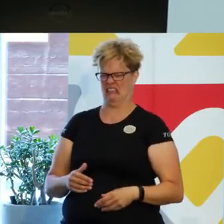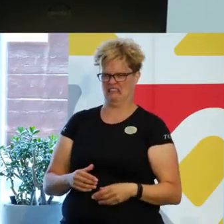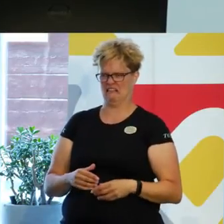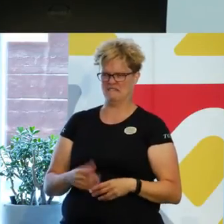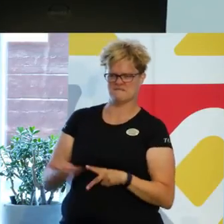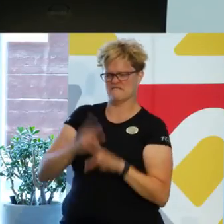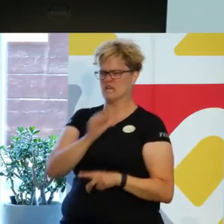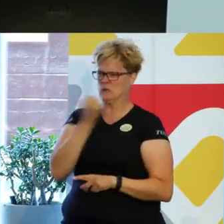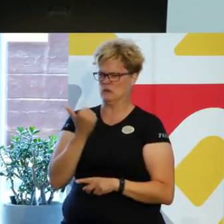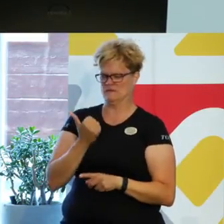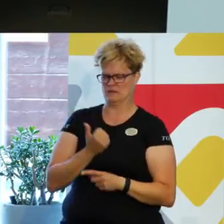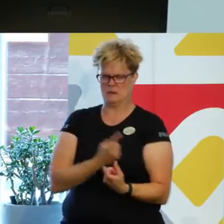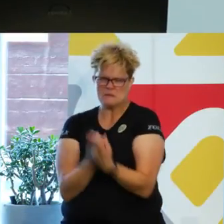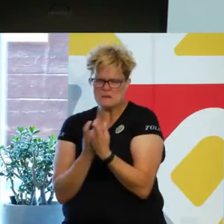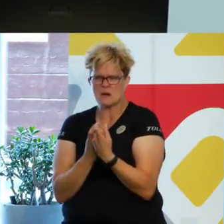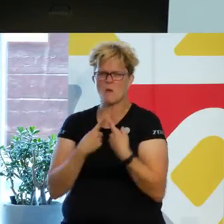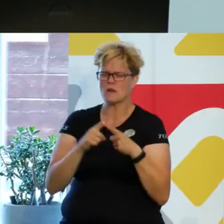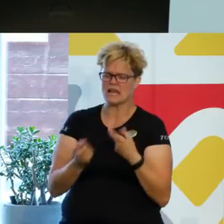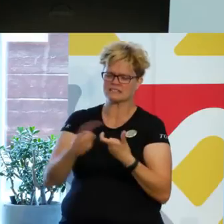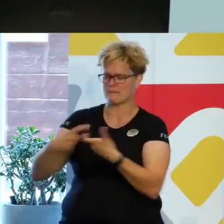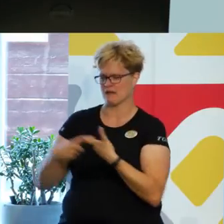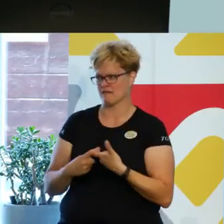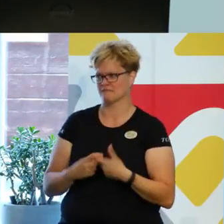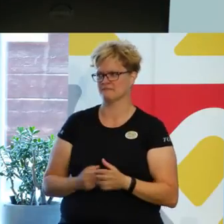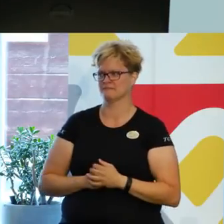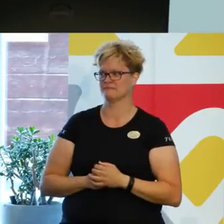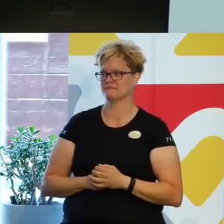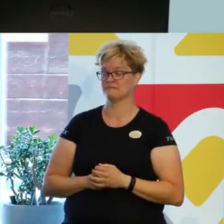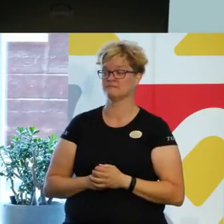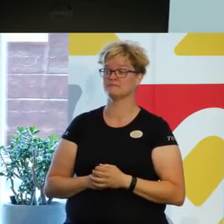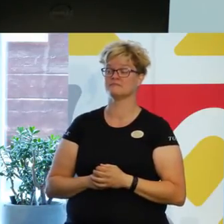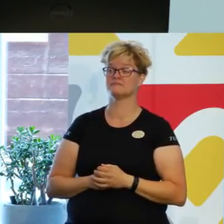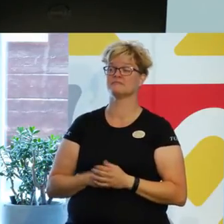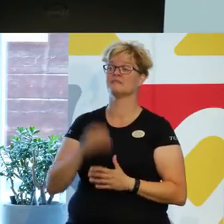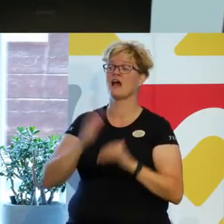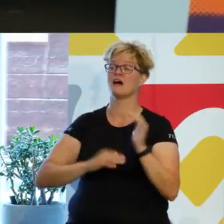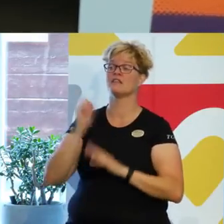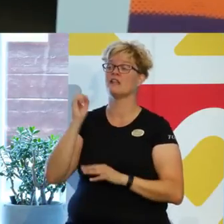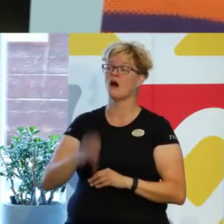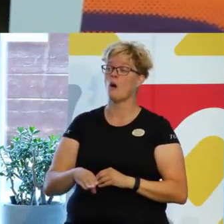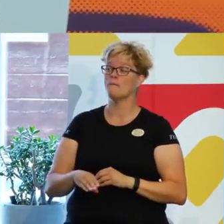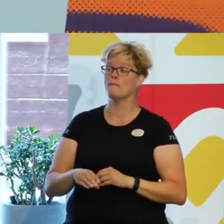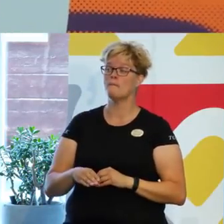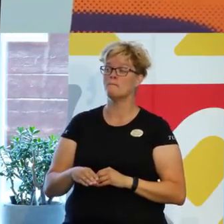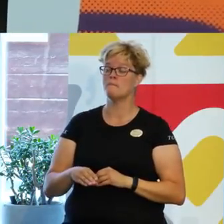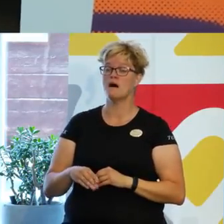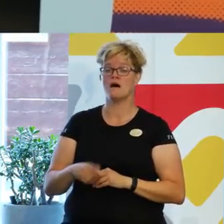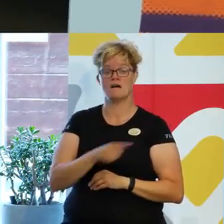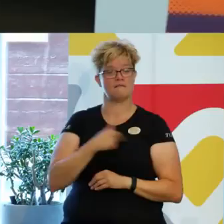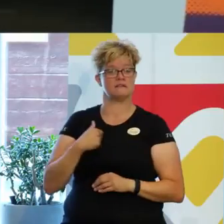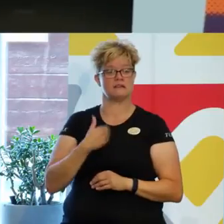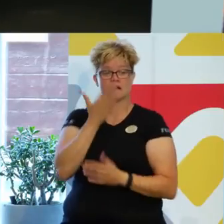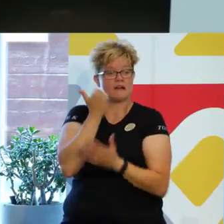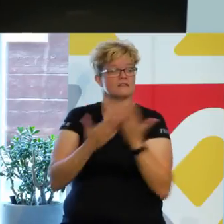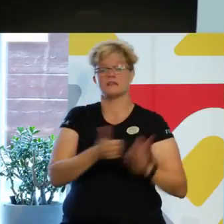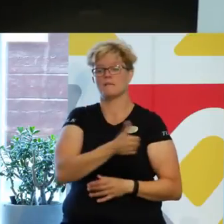ännu lite tuffare utmaning i olika sammanhang. Det handlar om att man inte enbart